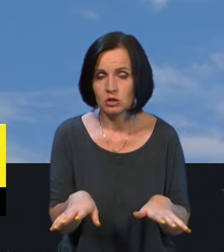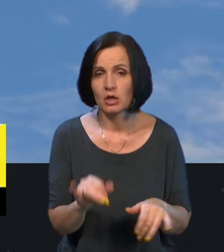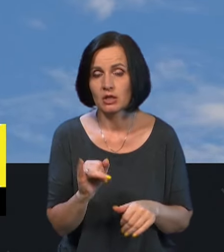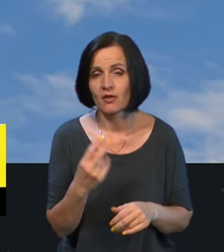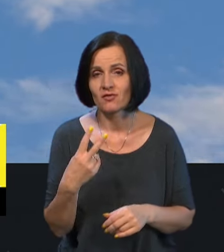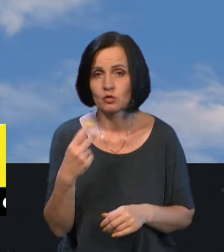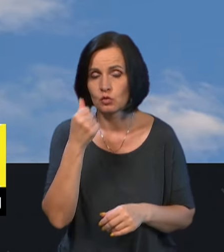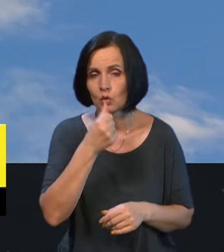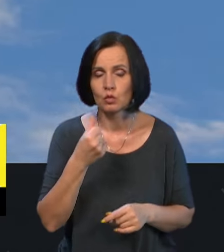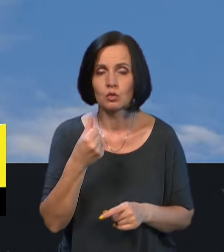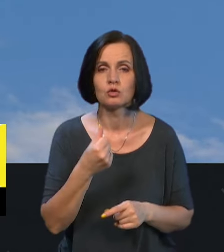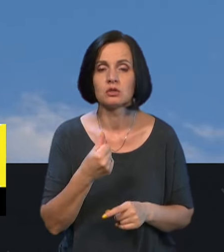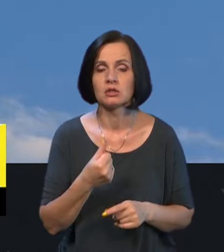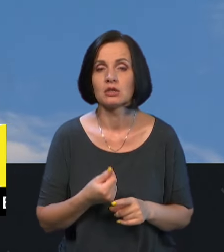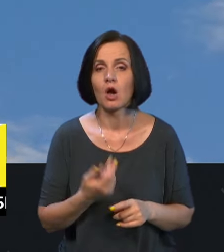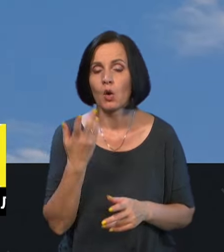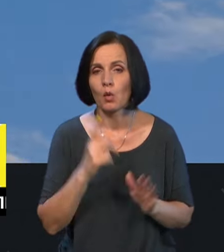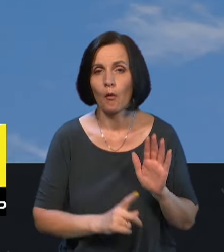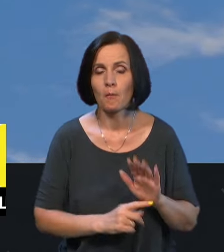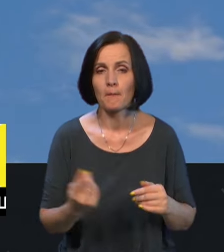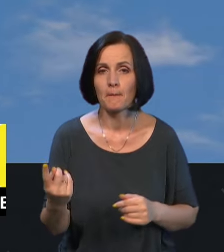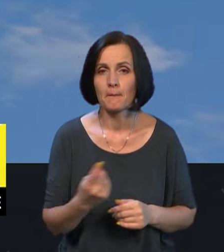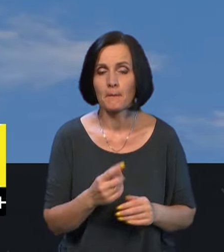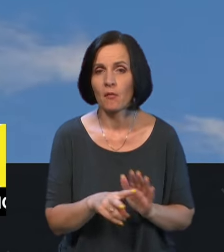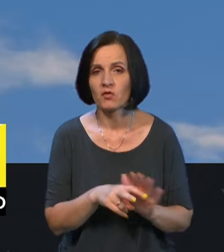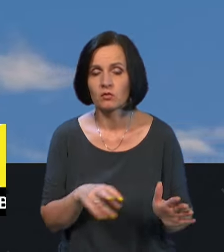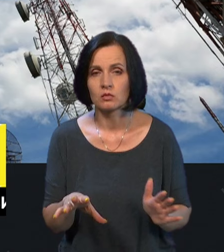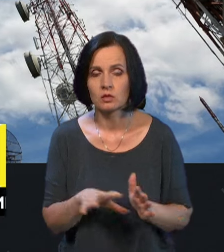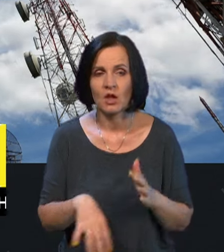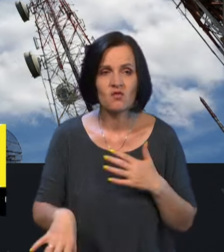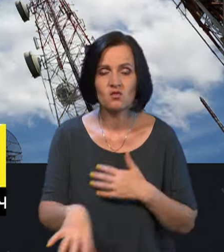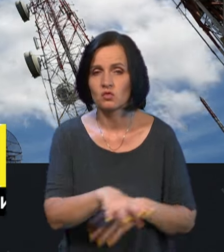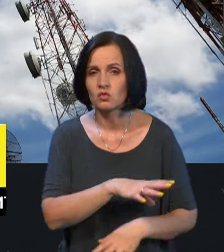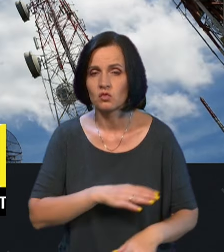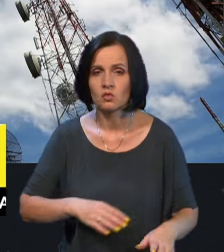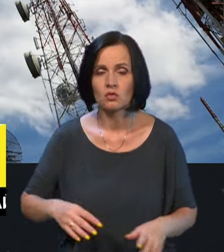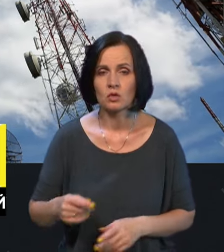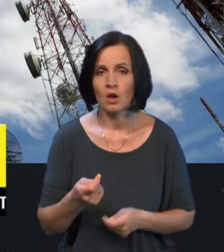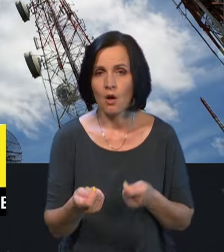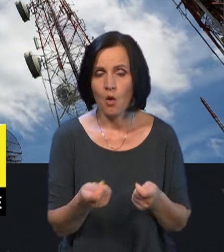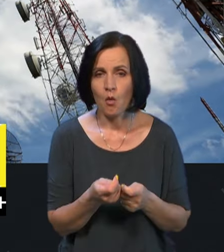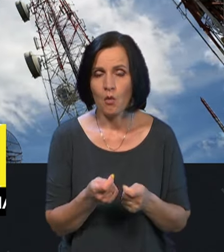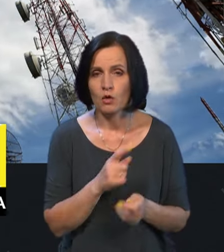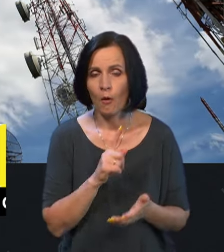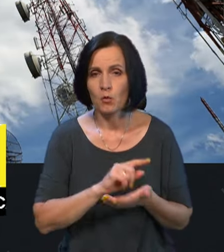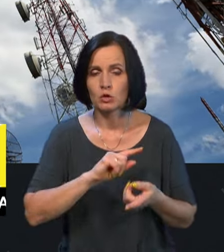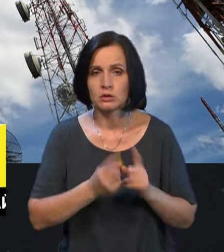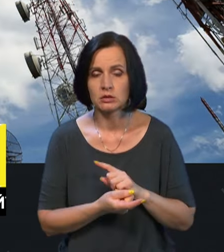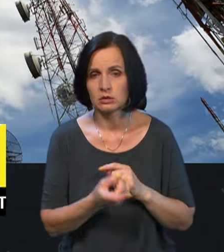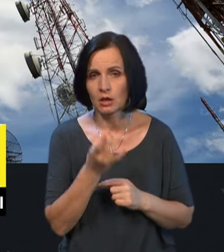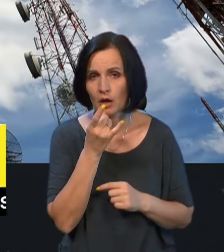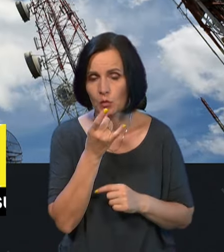2022 році, коли почалися перші блекаути, всі оператори почали замінювати акумулятори. Акумулятори